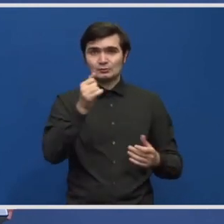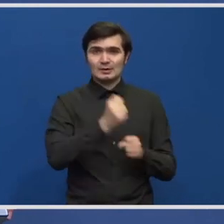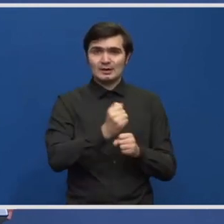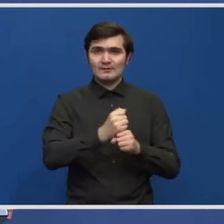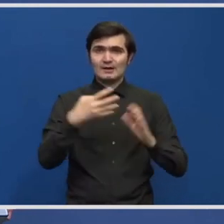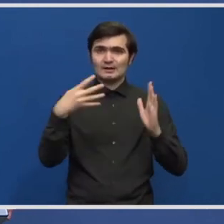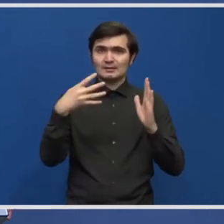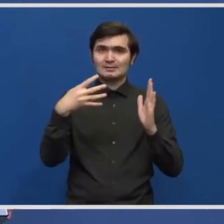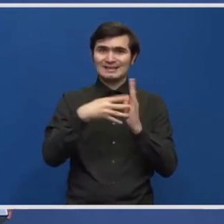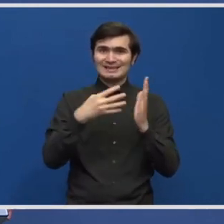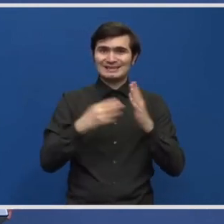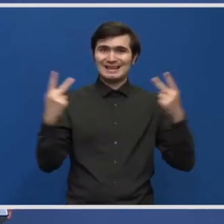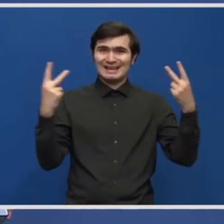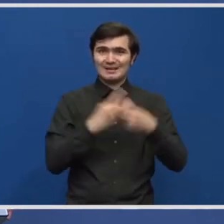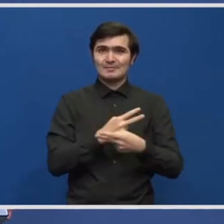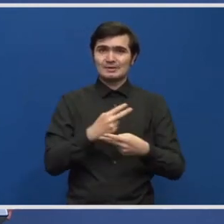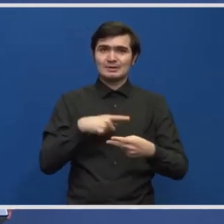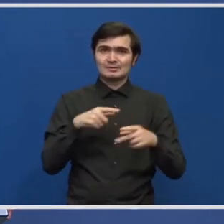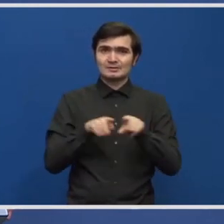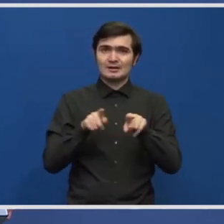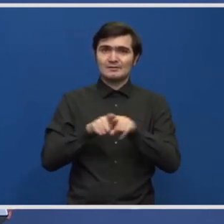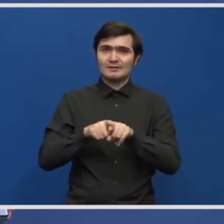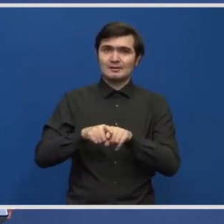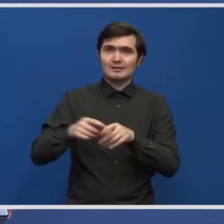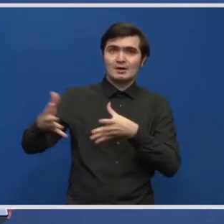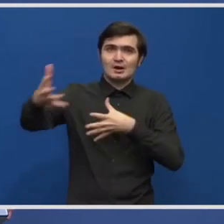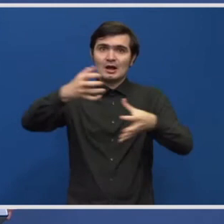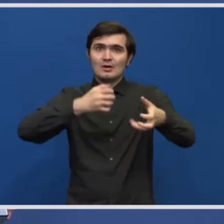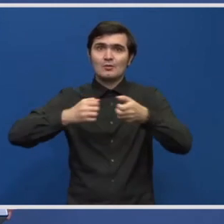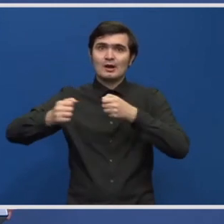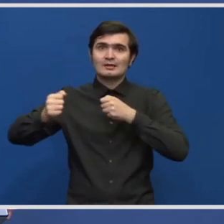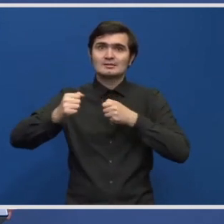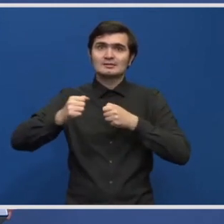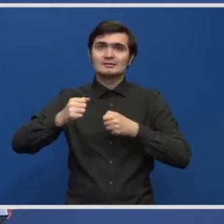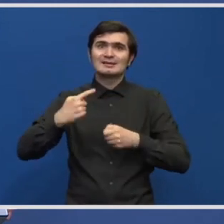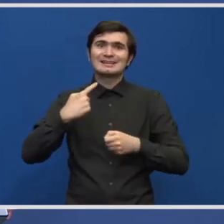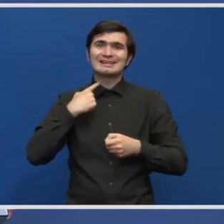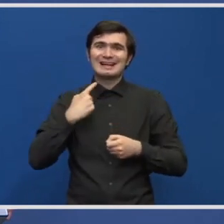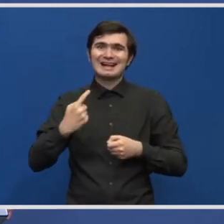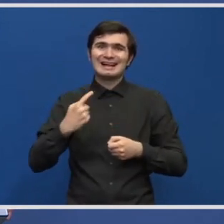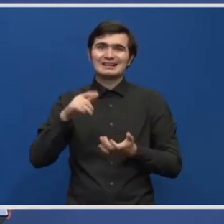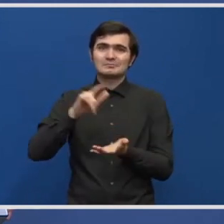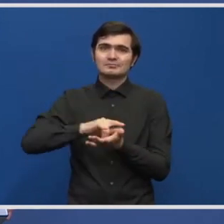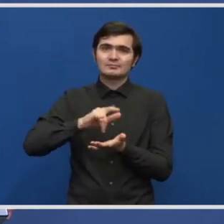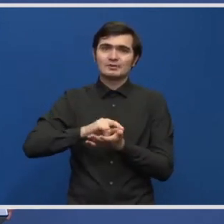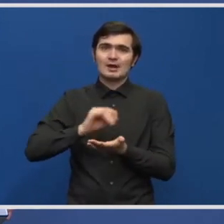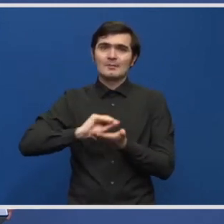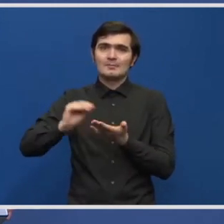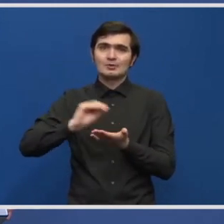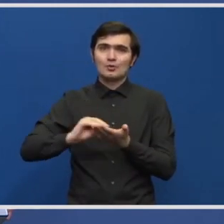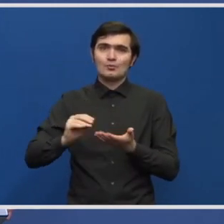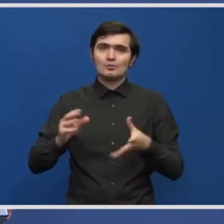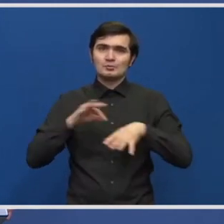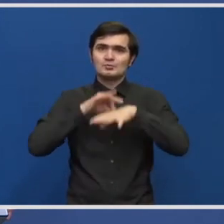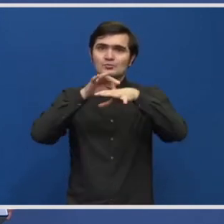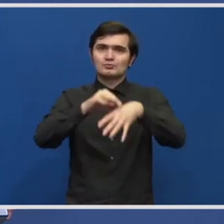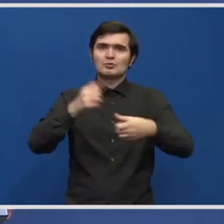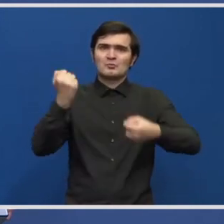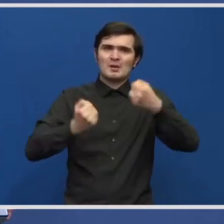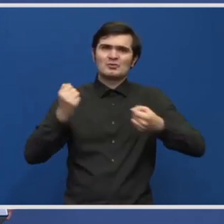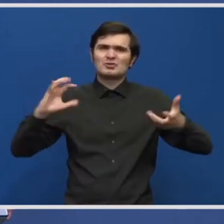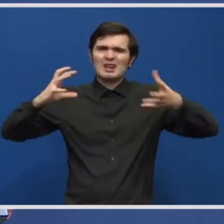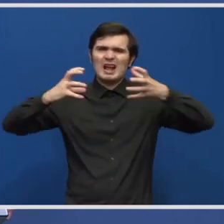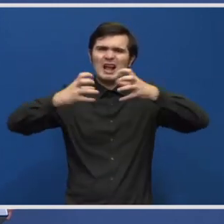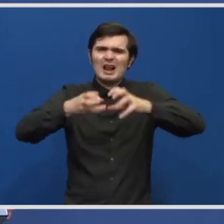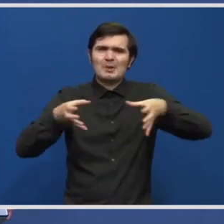rapide și nu numai, sunt efectiv rapălați din aerogară, de la birourile de cechin, duși cu anumite mașini îngrămădiți de multe ori, deci